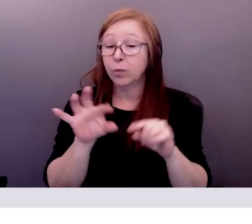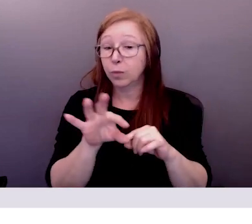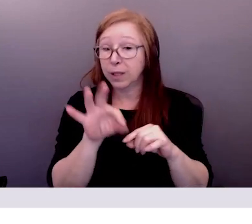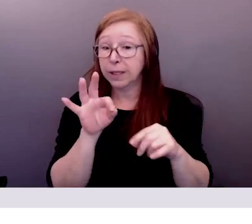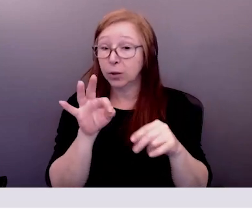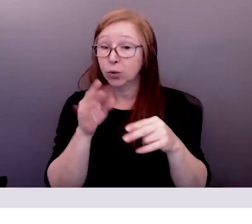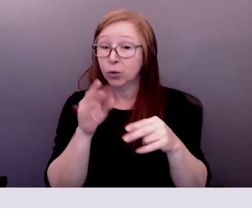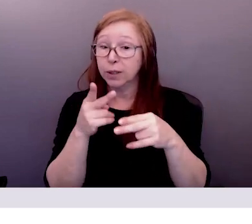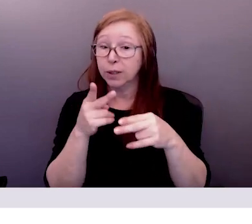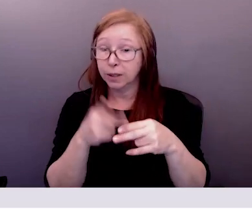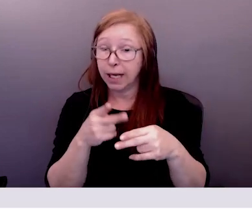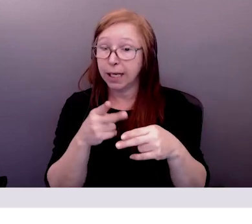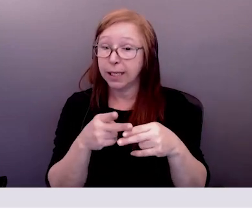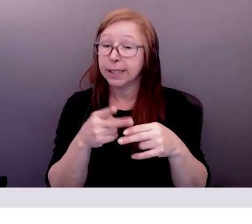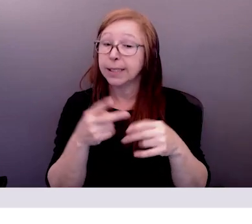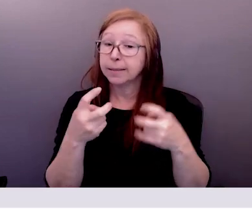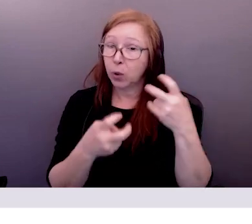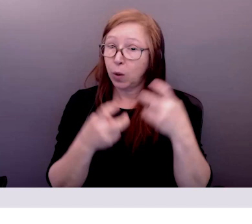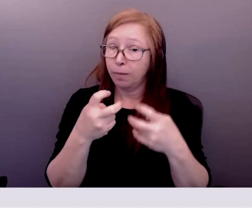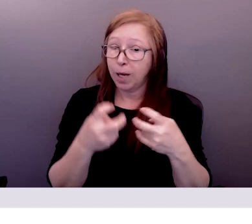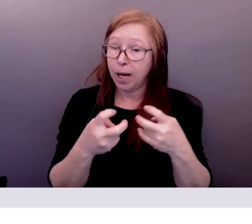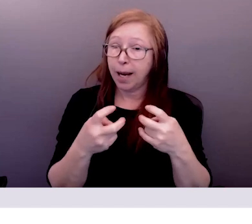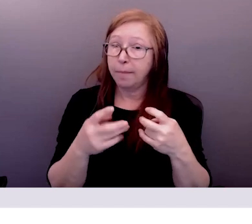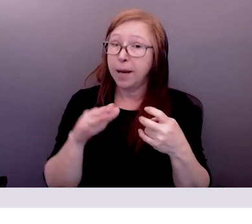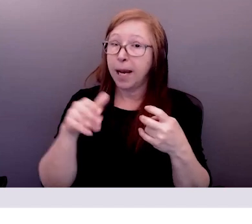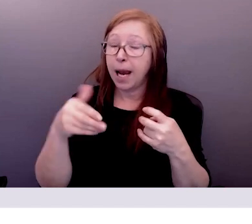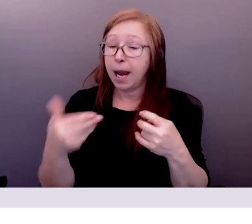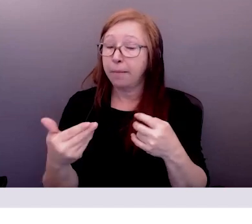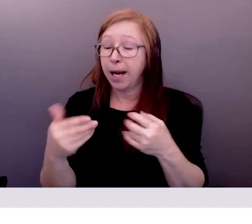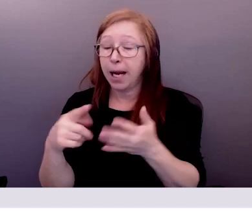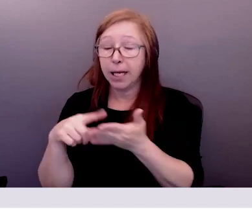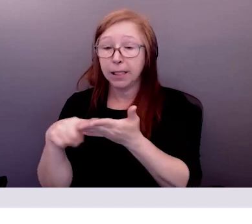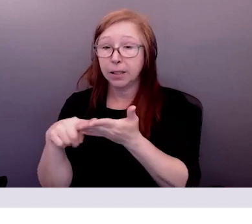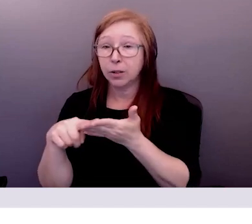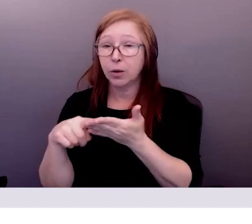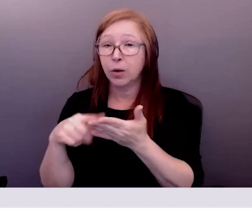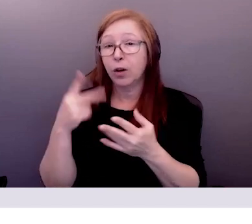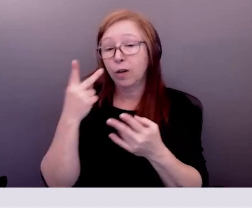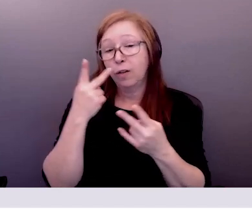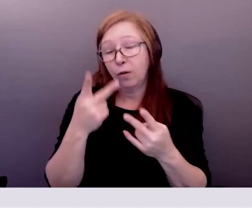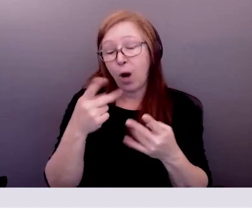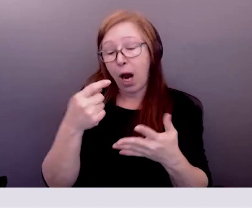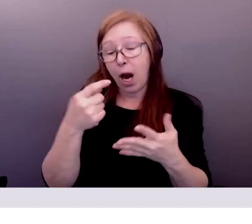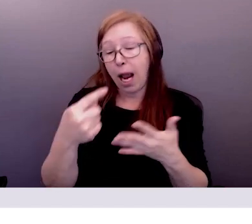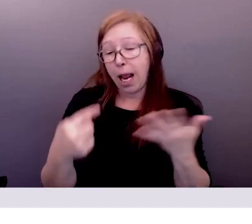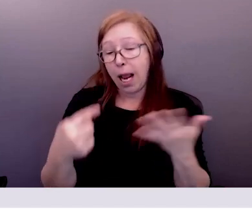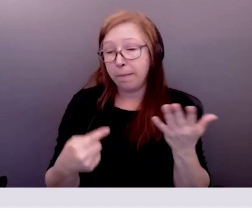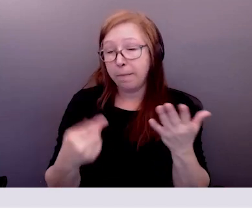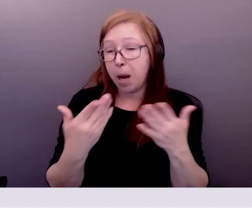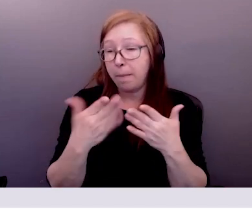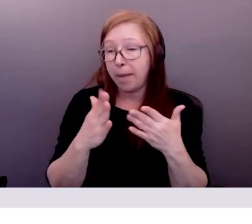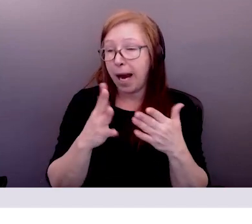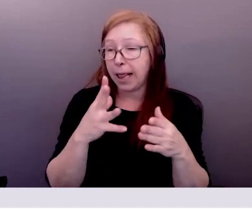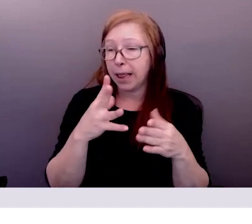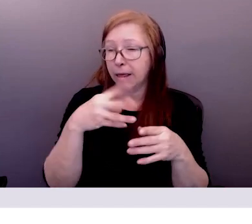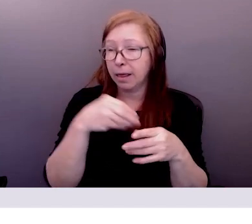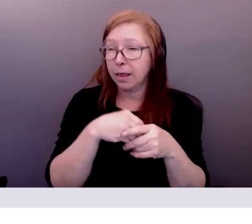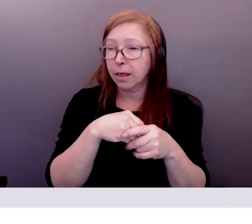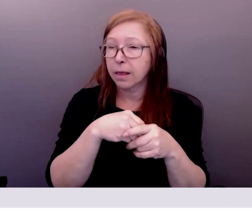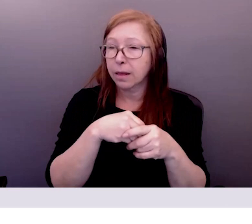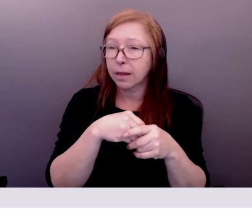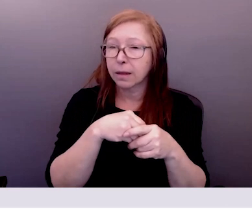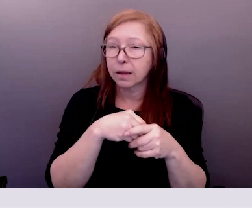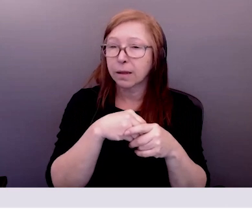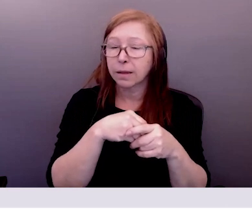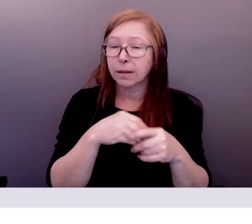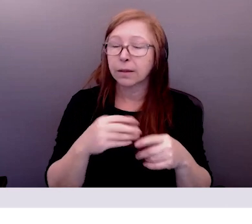que ces métaphores restent sables c'est notre travail tout d'abord c'est de comprendre les médailles c'est le système d'oppression dont nous avons hérité